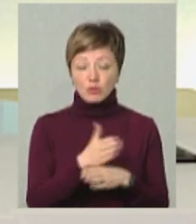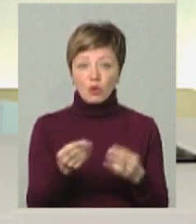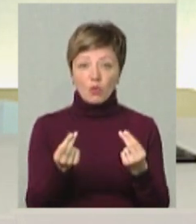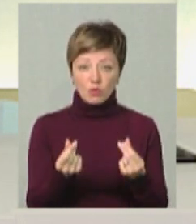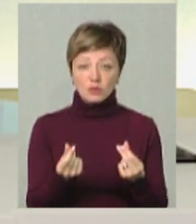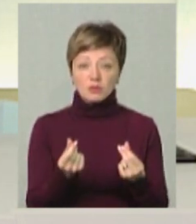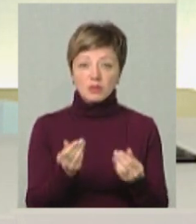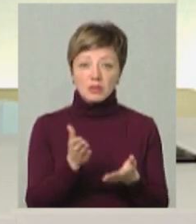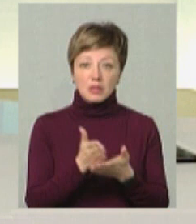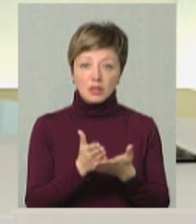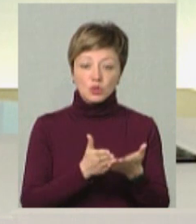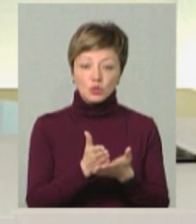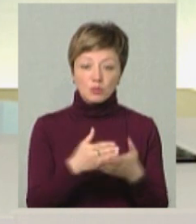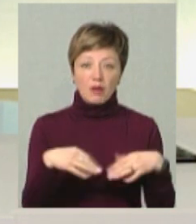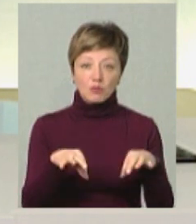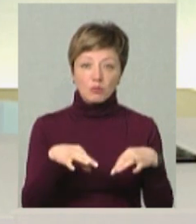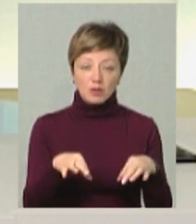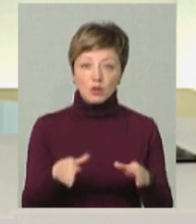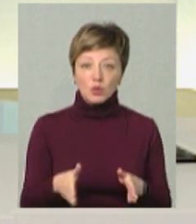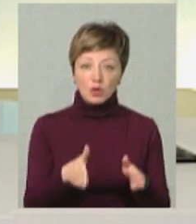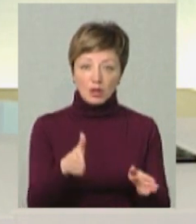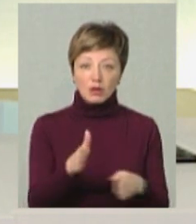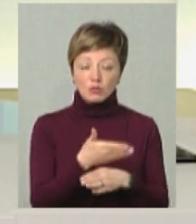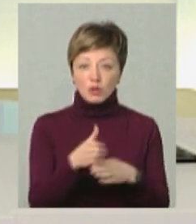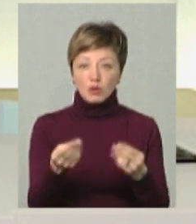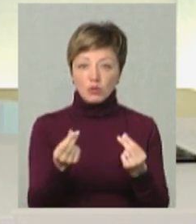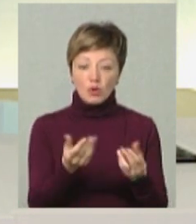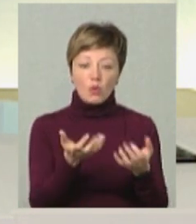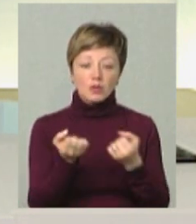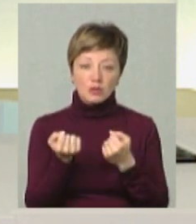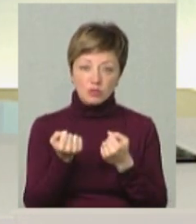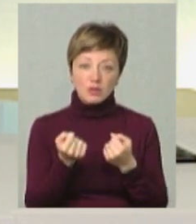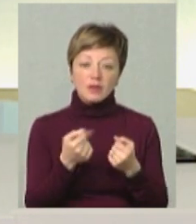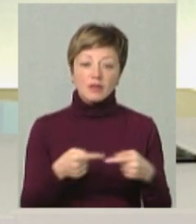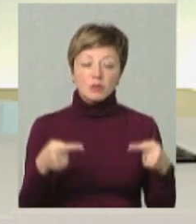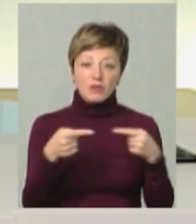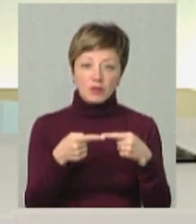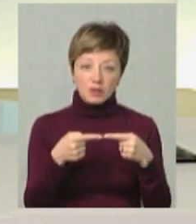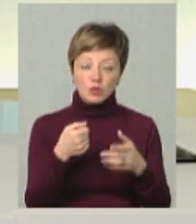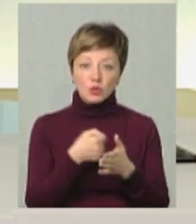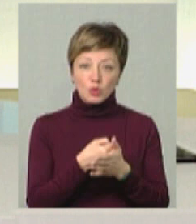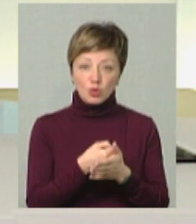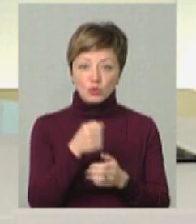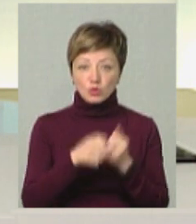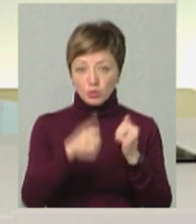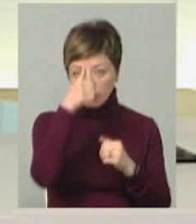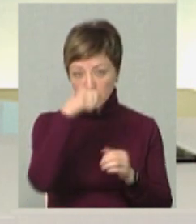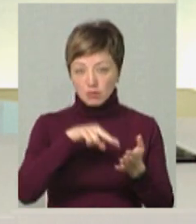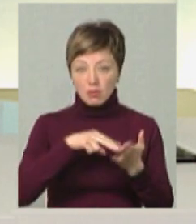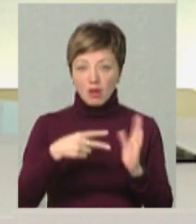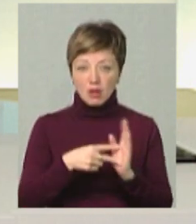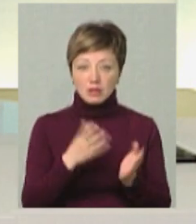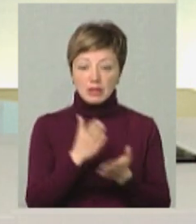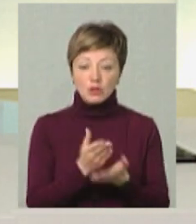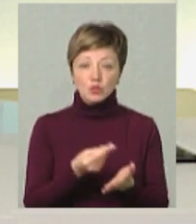коштів, тому що ми є, служба автомобільних доріг не є розпорядником бюджетних коштів, ми є одержувачами коштів, відповідно до щомісячного плану фінансування